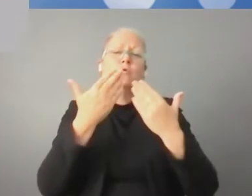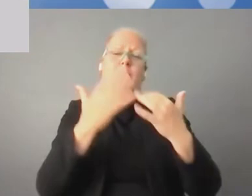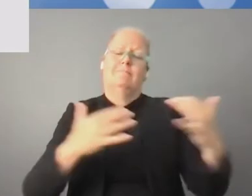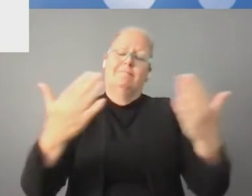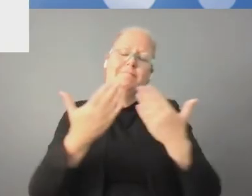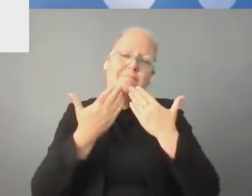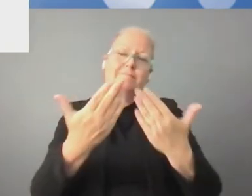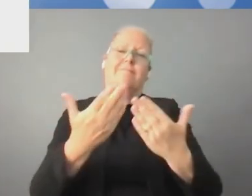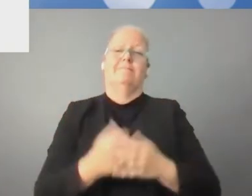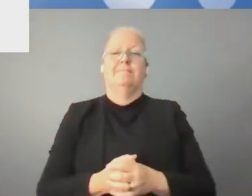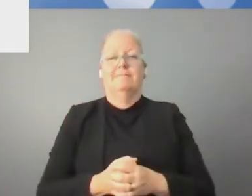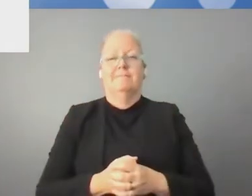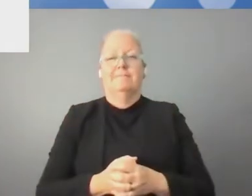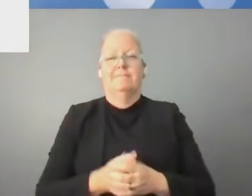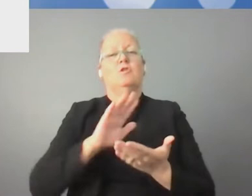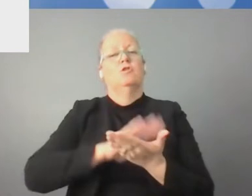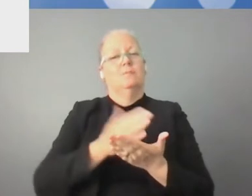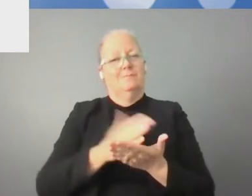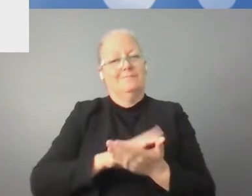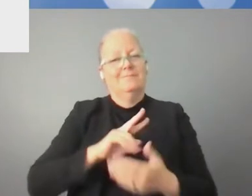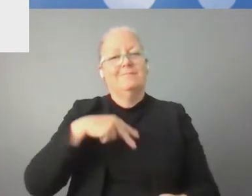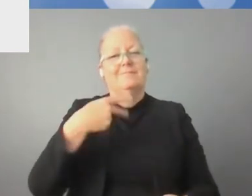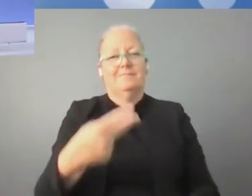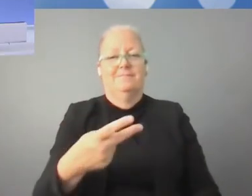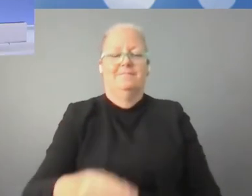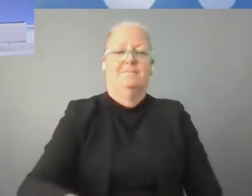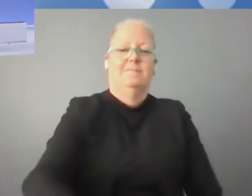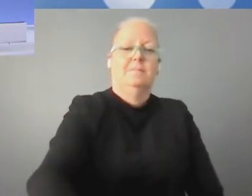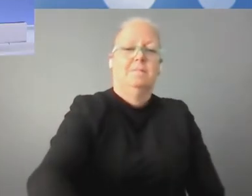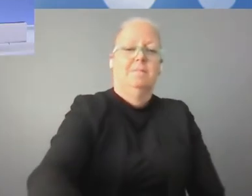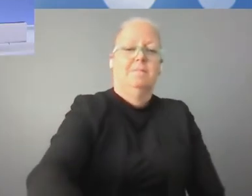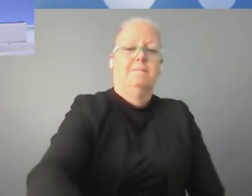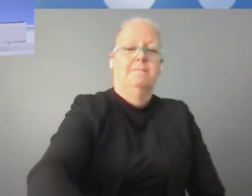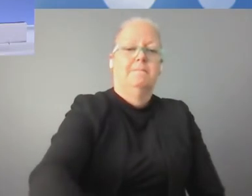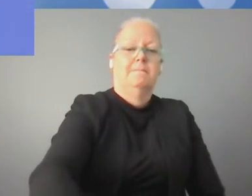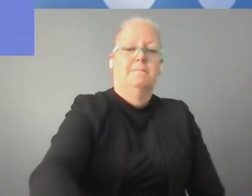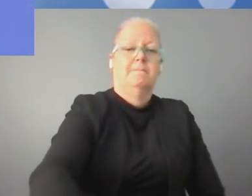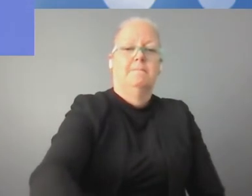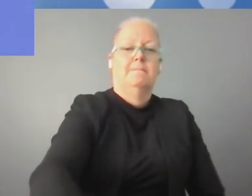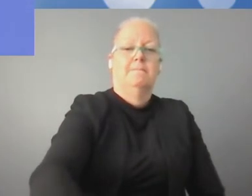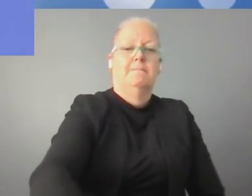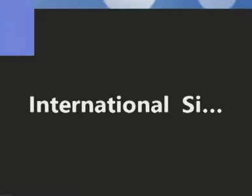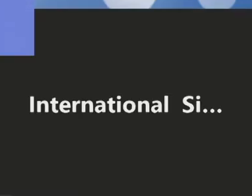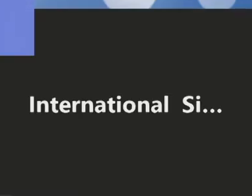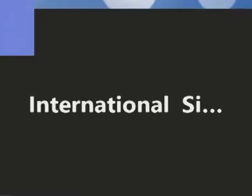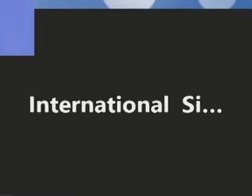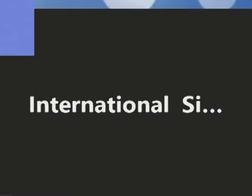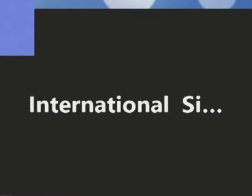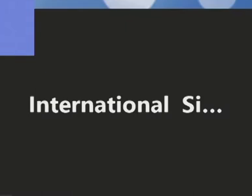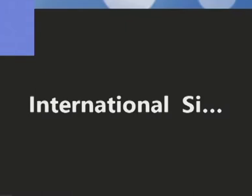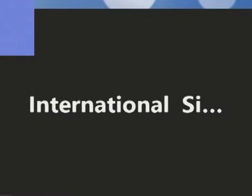2021. Bardzo dziękuję. Dziękujemy panie wicepremierze za tę interesującą perspektywę.